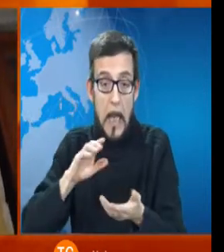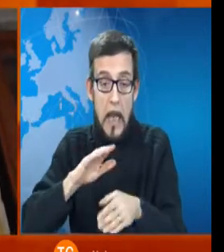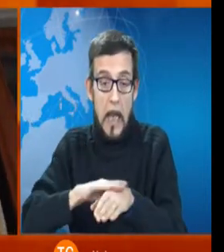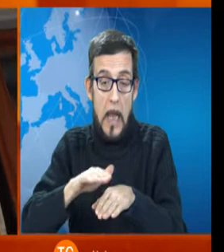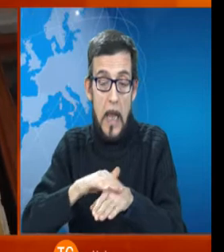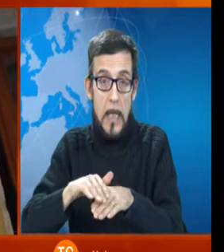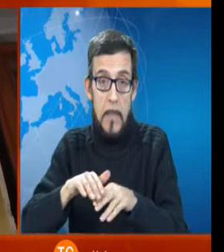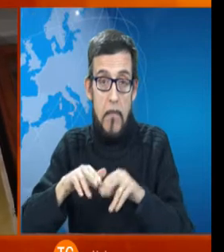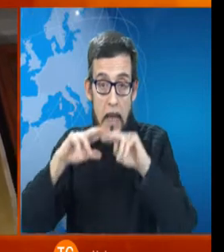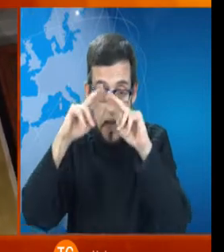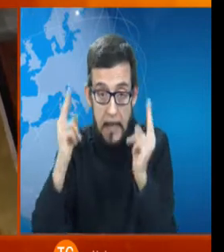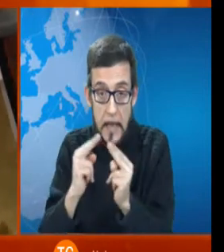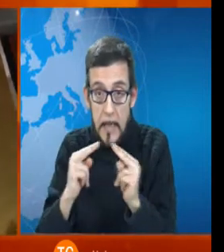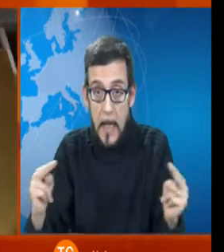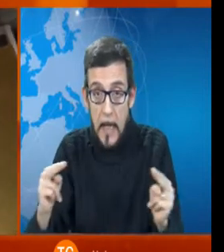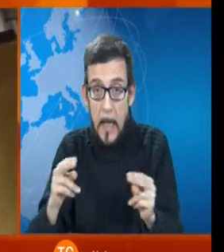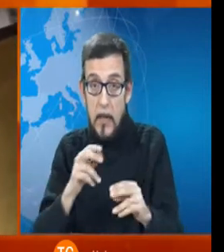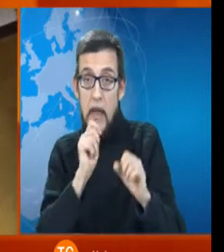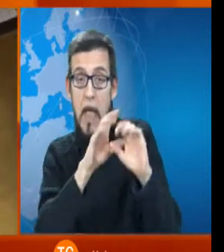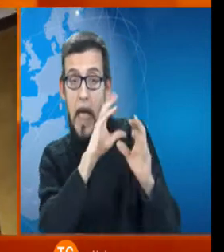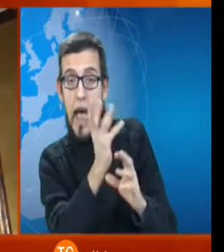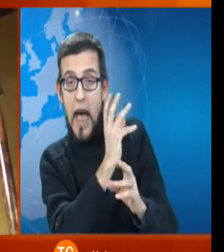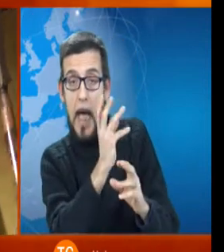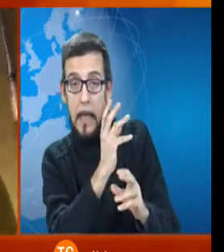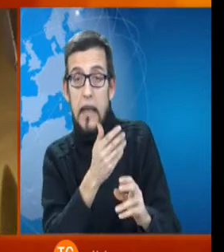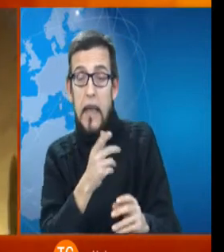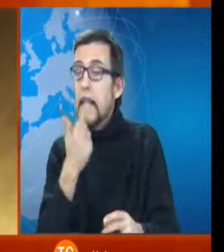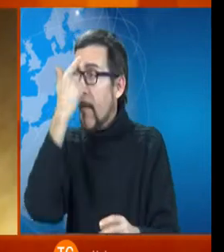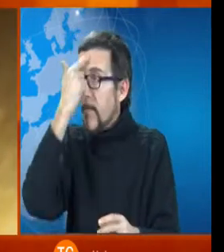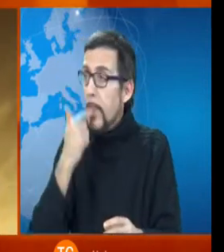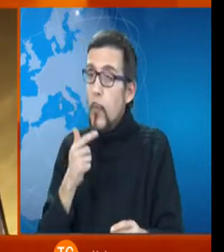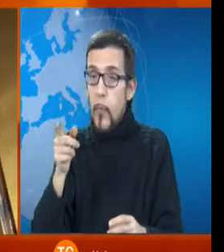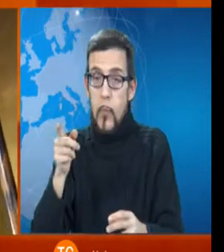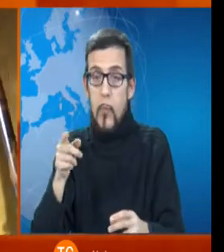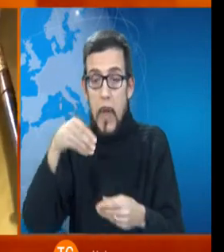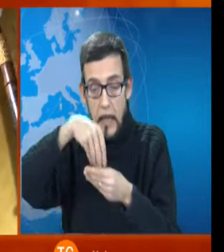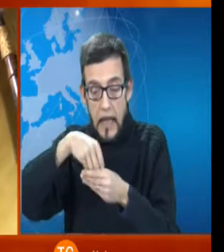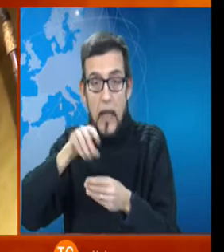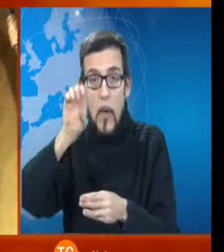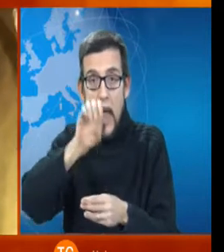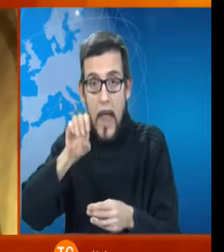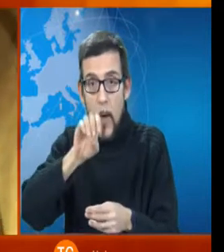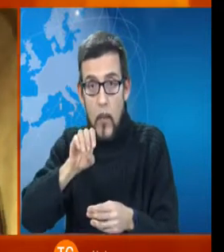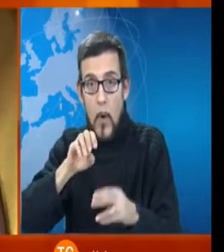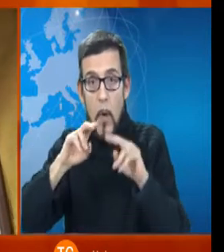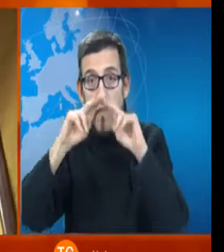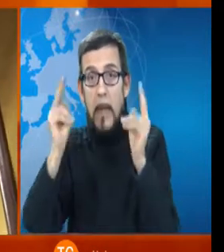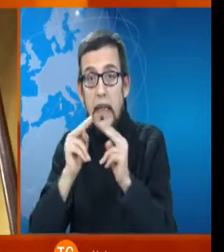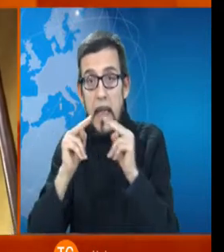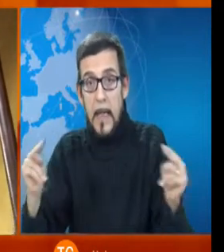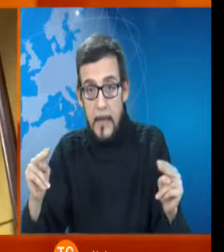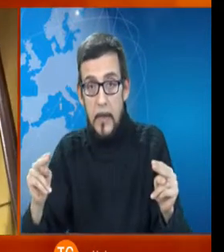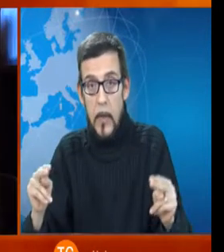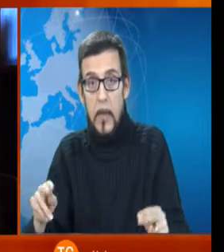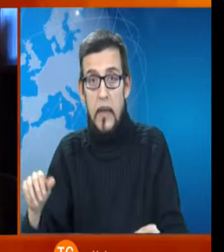della figura e del ruolo di Stefano Cardu nel contesto europeo e internazionale Stefano